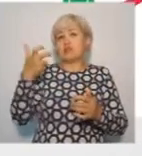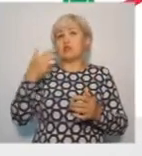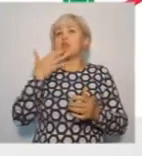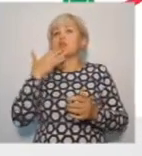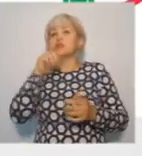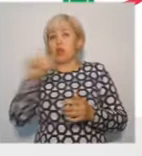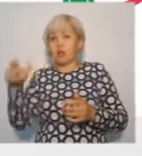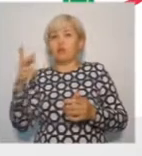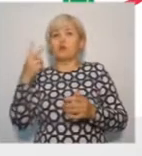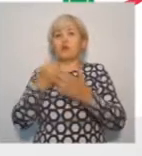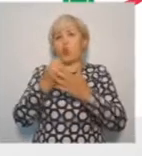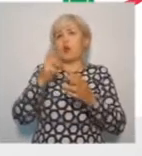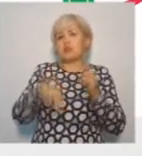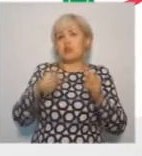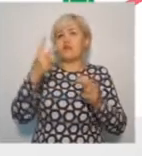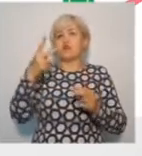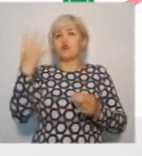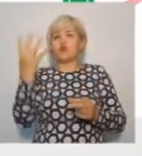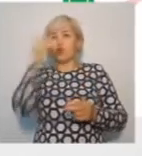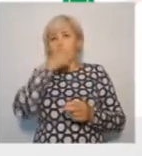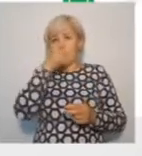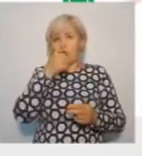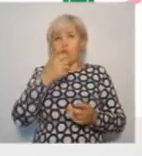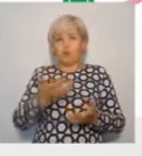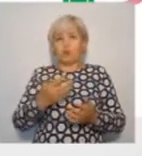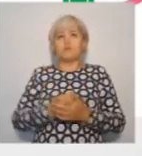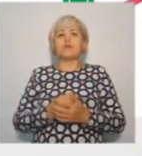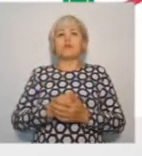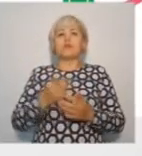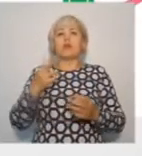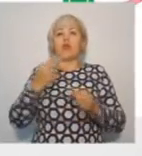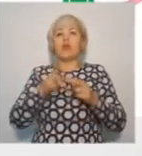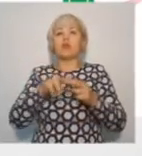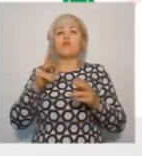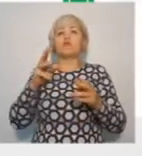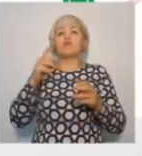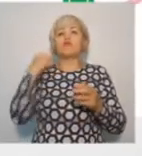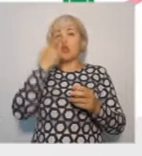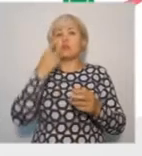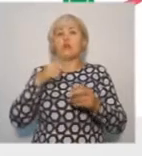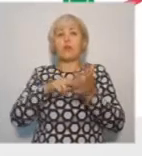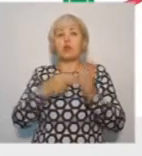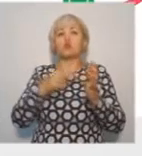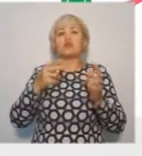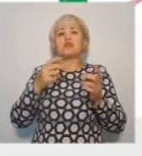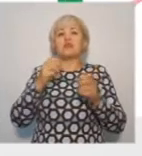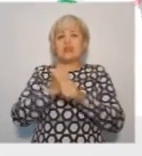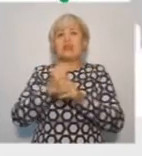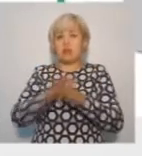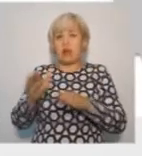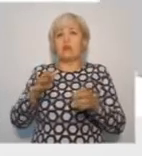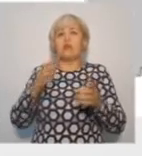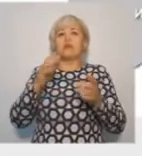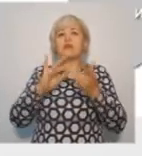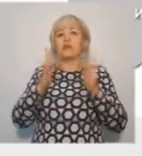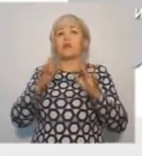,3 тысячам иностранных граждан до конца 2024 года при реализации национального проекта здравоохранения. Для